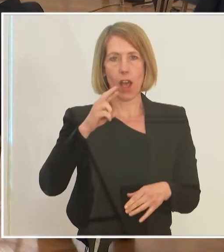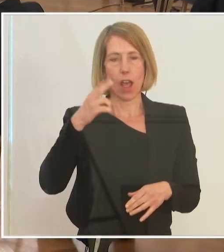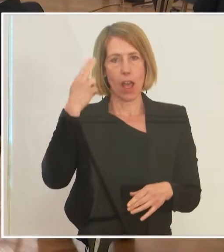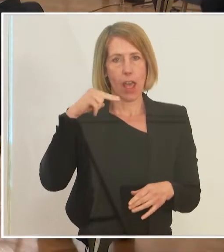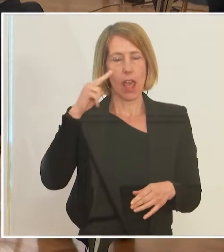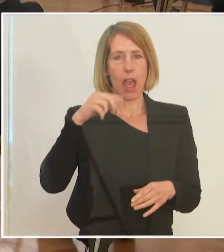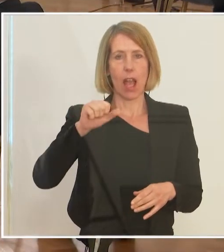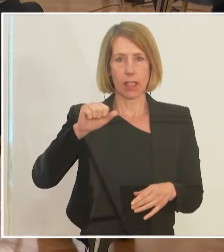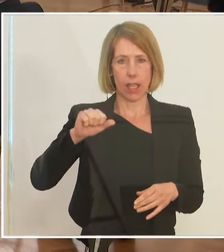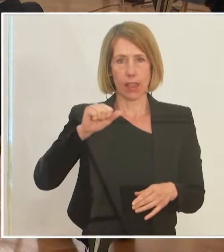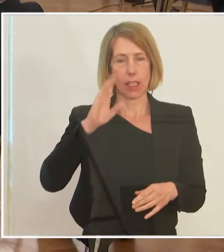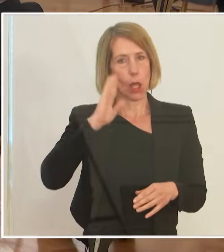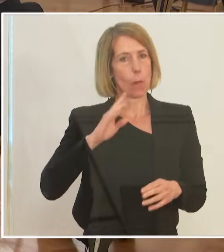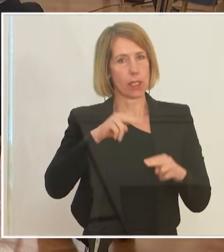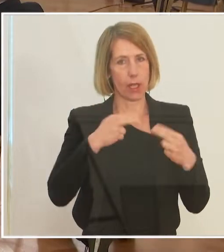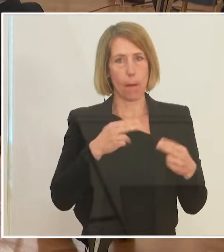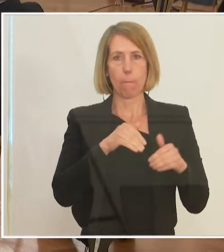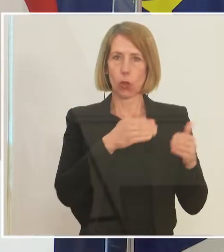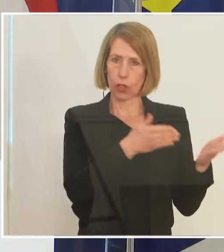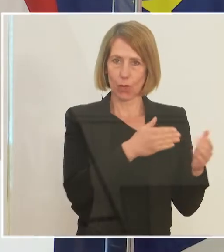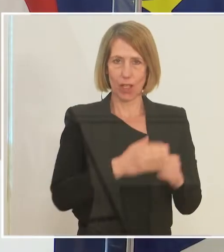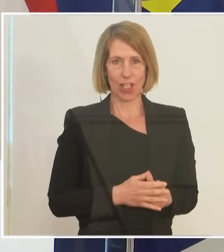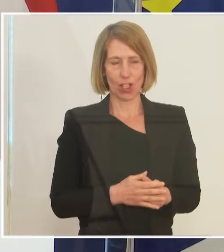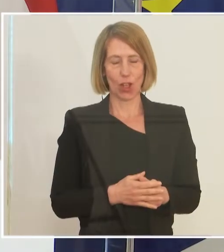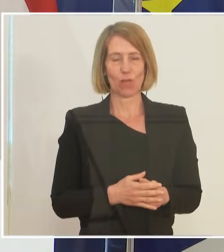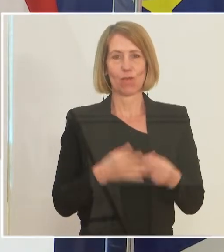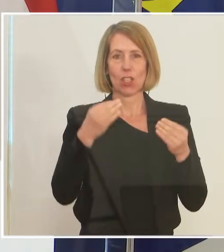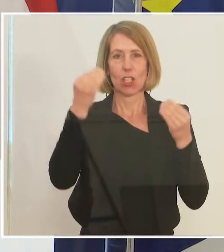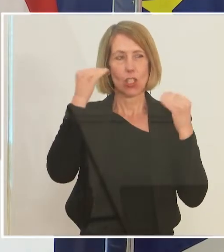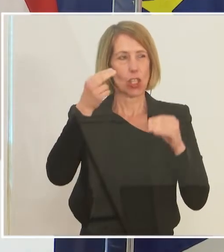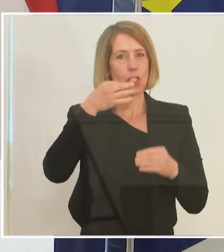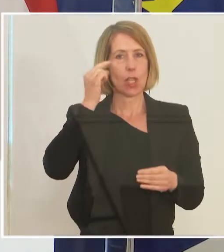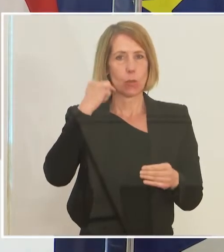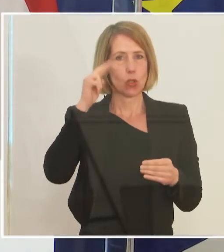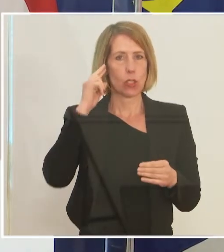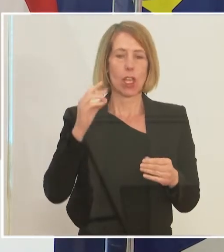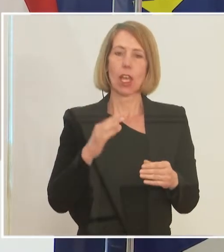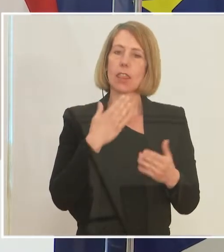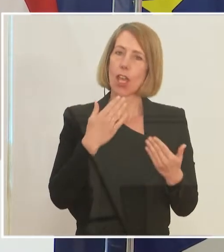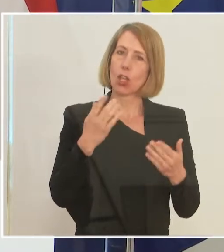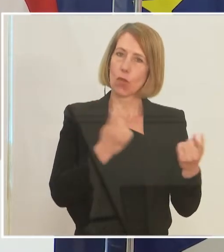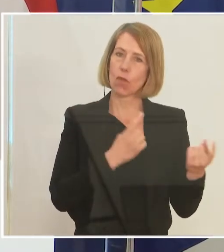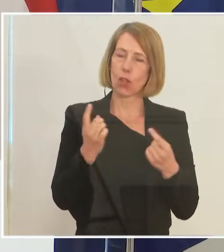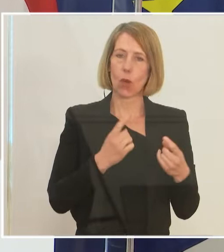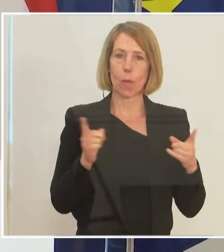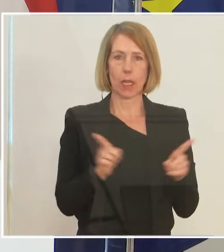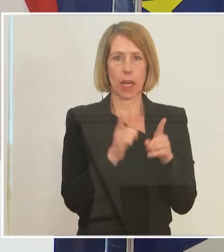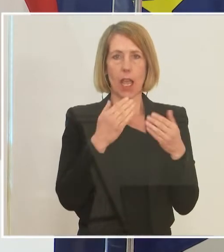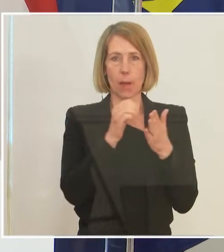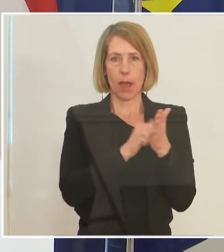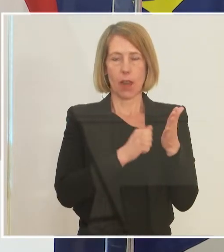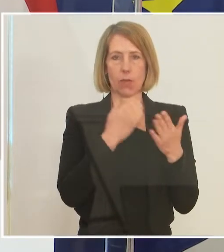Altenera. Herr Bundesminister, bitte. Meine sehr geehrten Damen und Herren, guten Morgen, vielen Dank fürs Kommen. Ich bedanke mich gleich am Anfang